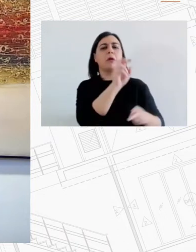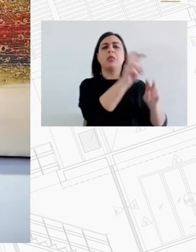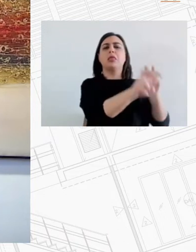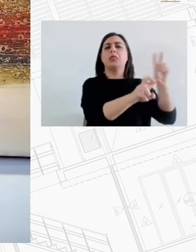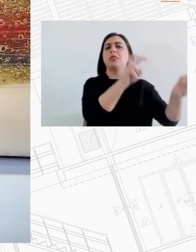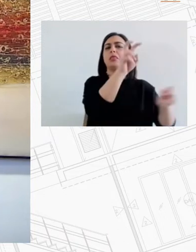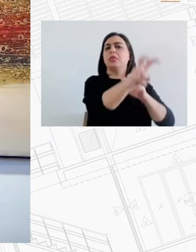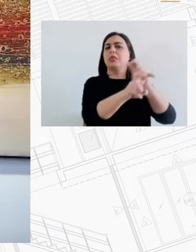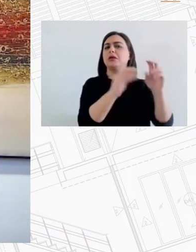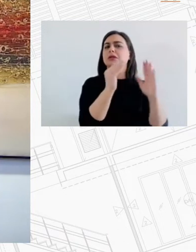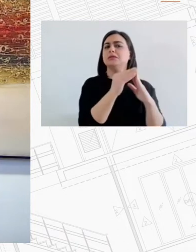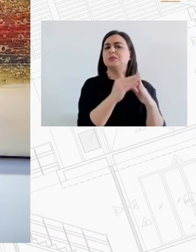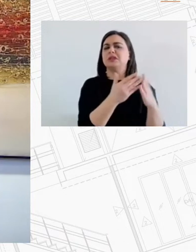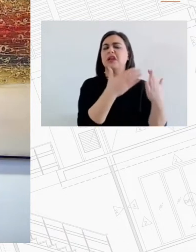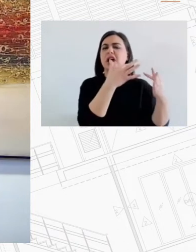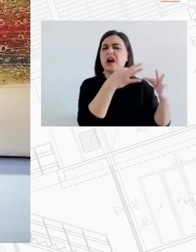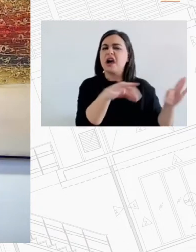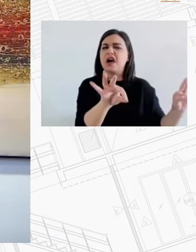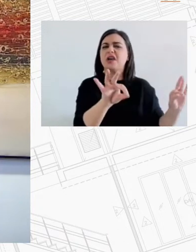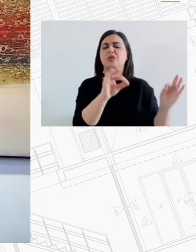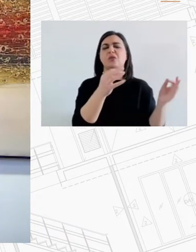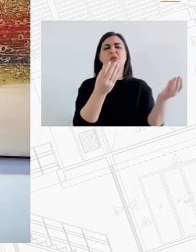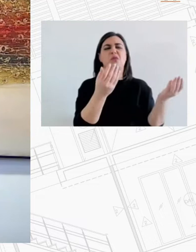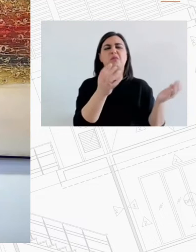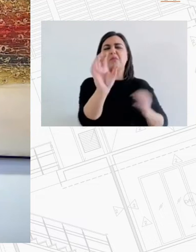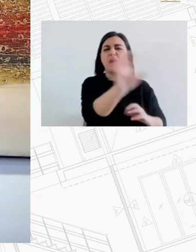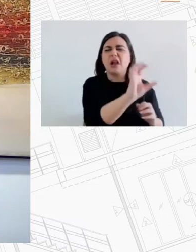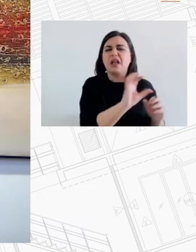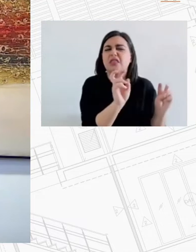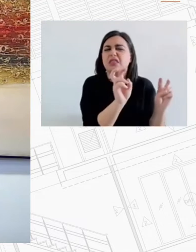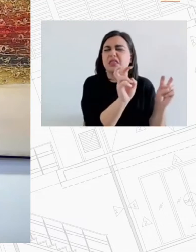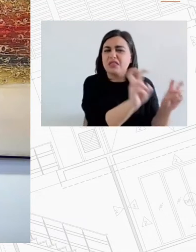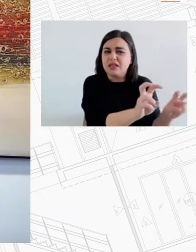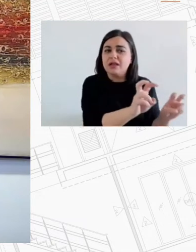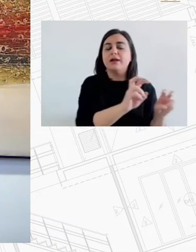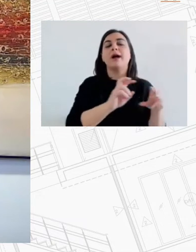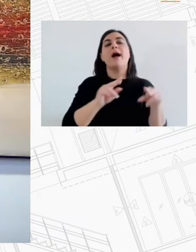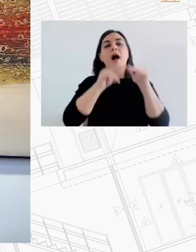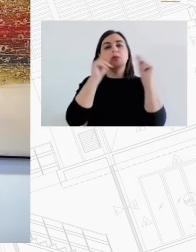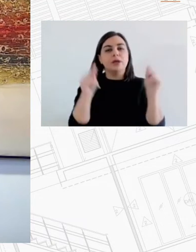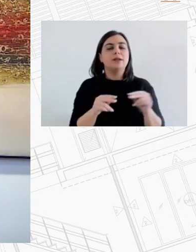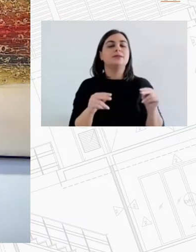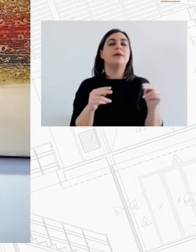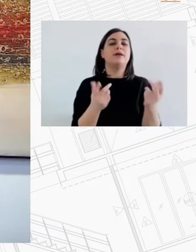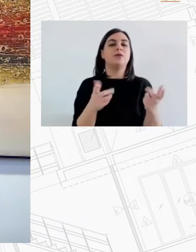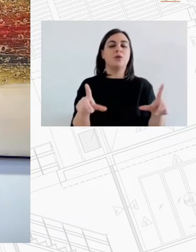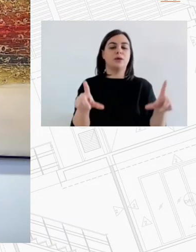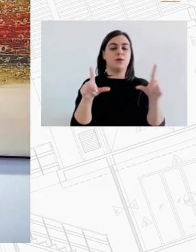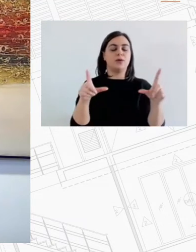αδιάθετα ρηπομένα, ξεχασμένα και γεννάται βέβαια προφανώς το ζήτημα του πώς μπορείς να